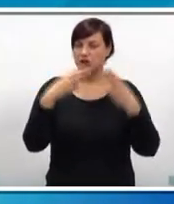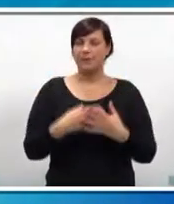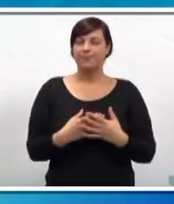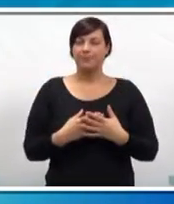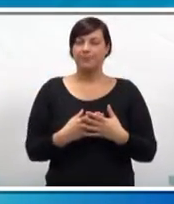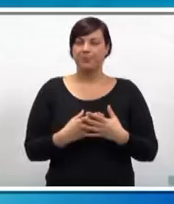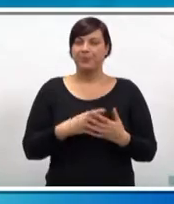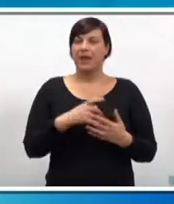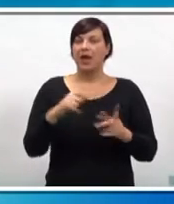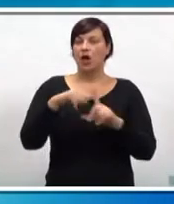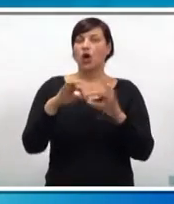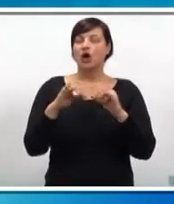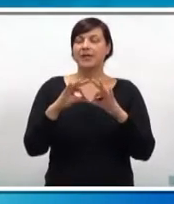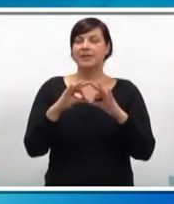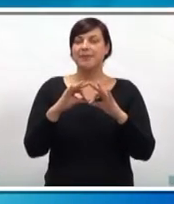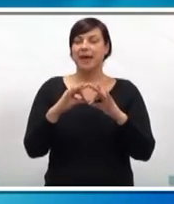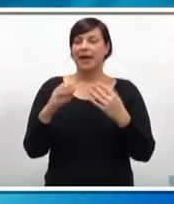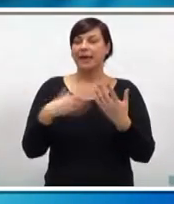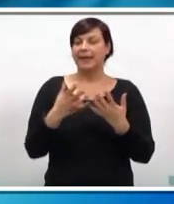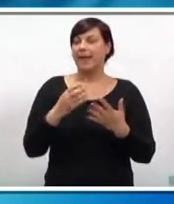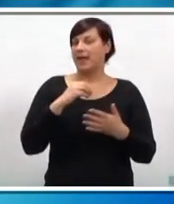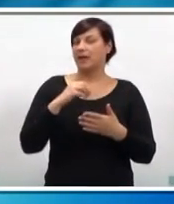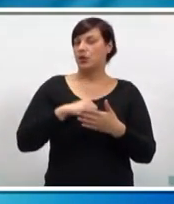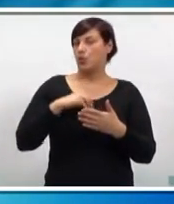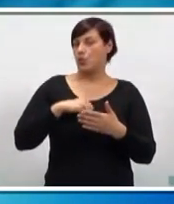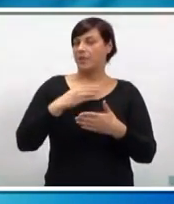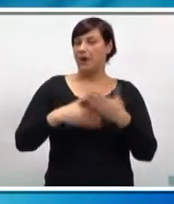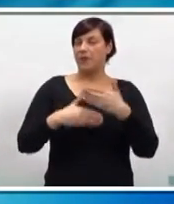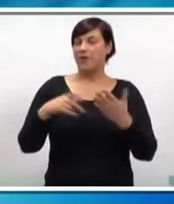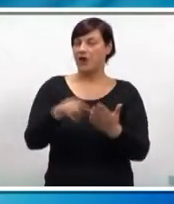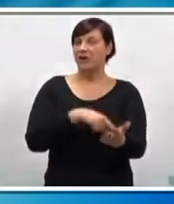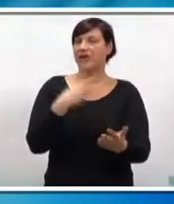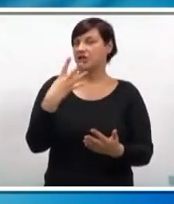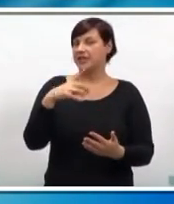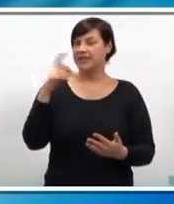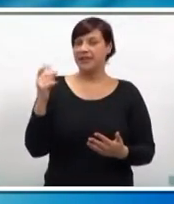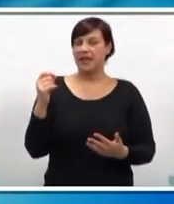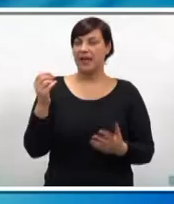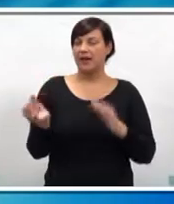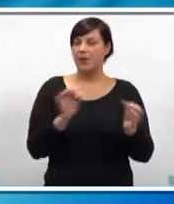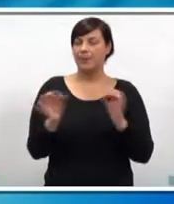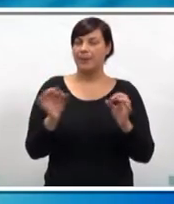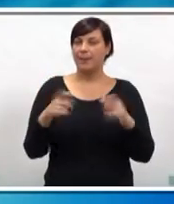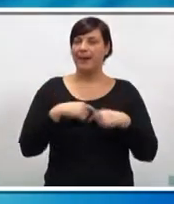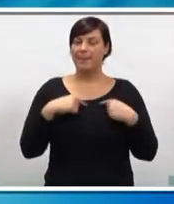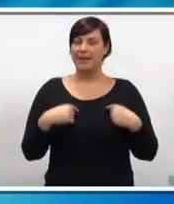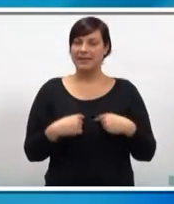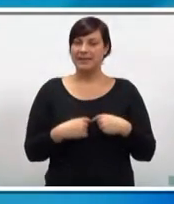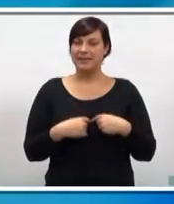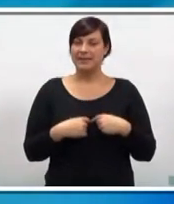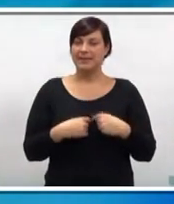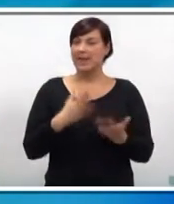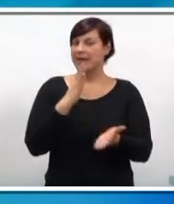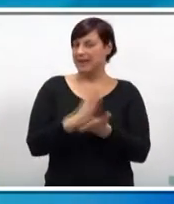Zapravo korizma je pa svoje vrstna duhovna obnova koja traje četrdeset dana kako bi smo, što, pripremili svoje srce na